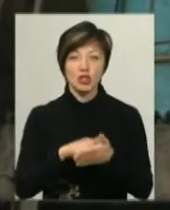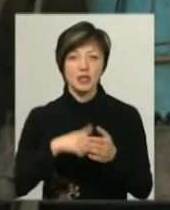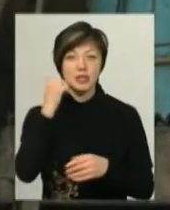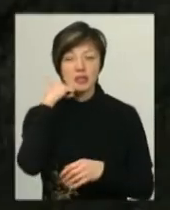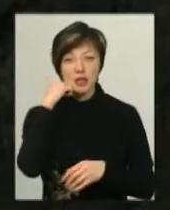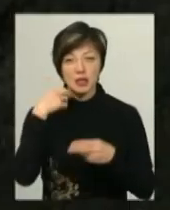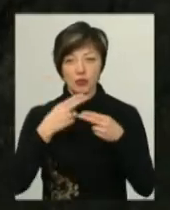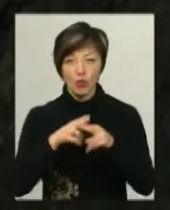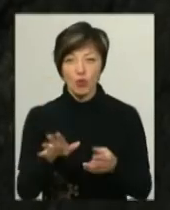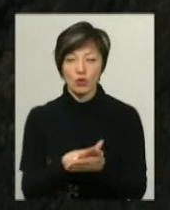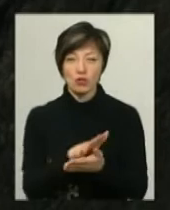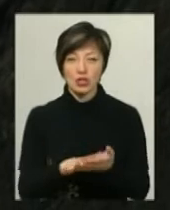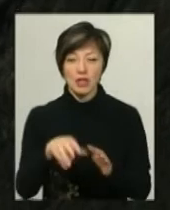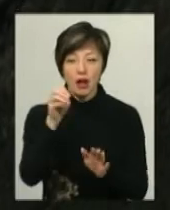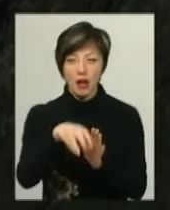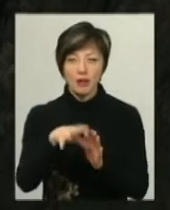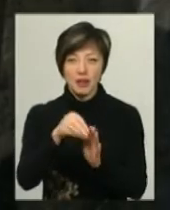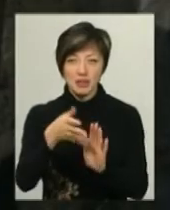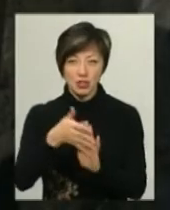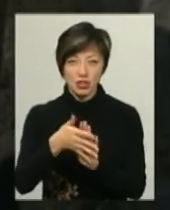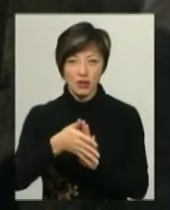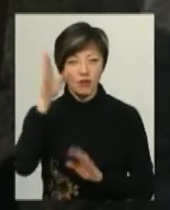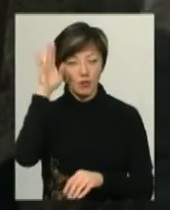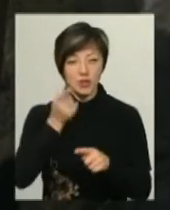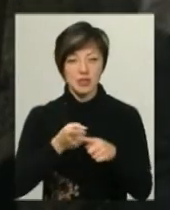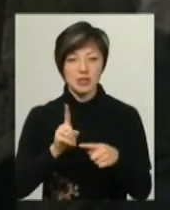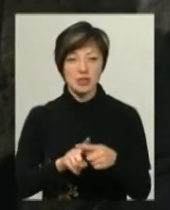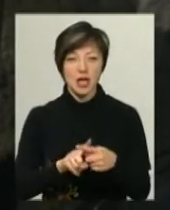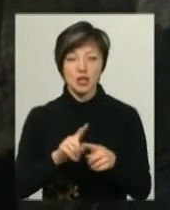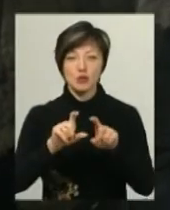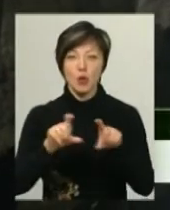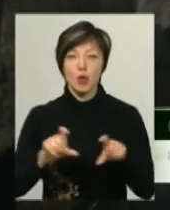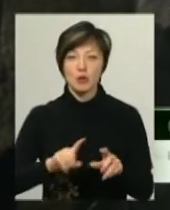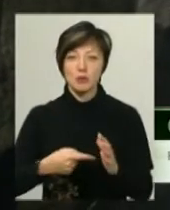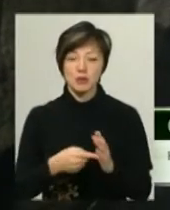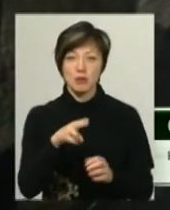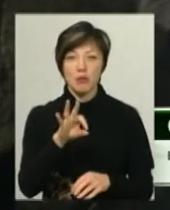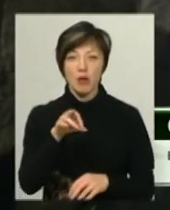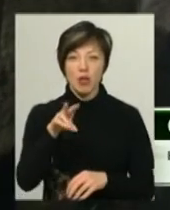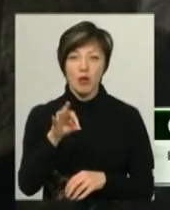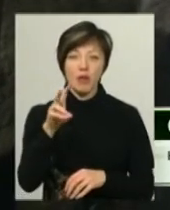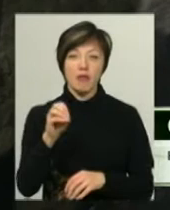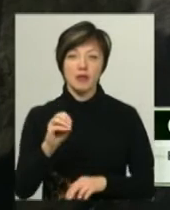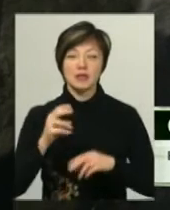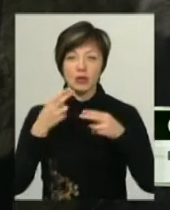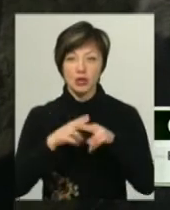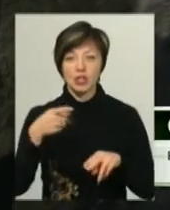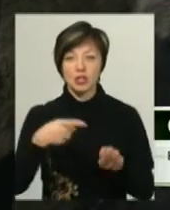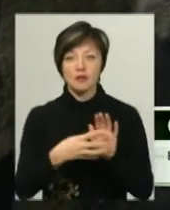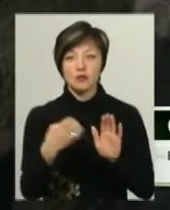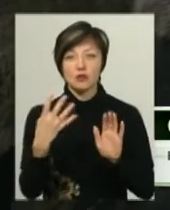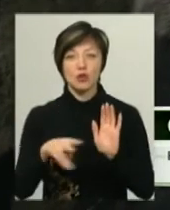технологію очистки каналізаційних та стічних вод. Це очисні споруди міста Полонного, збудовані за технологією 1947